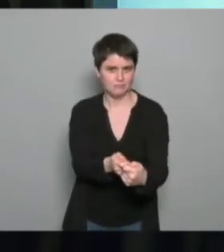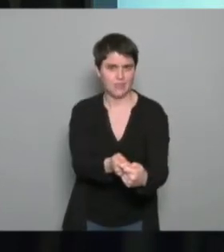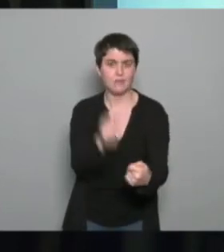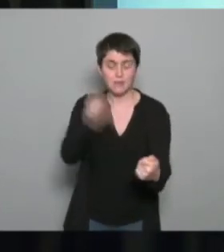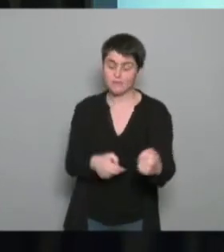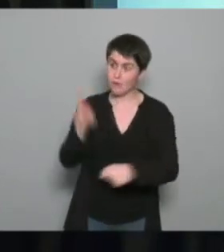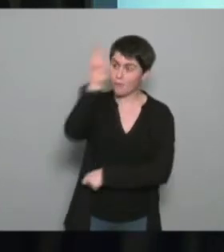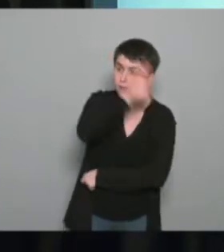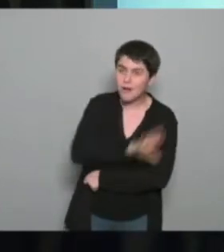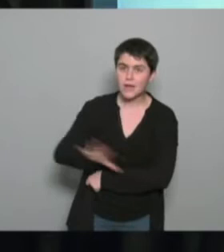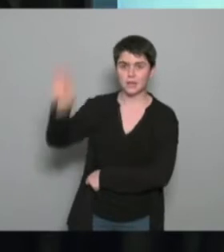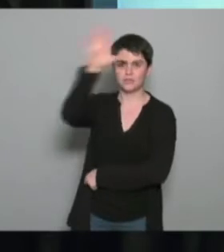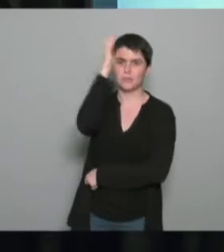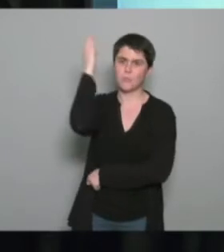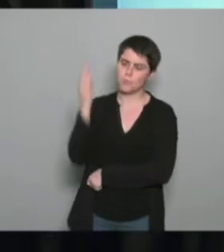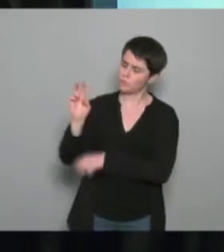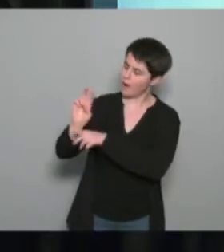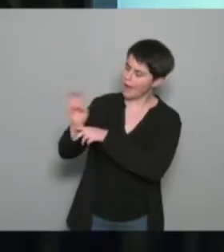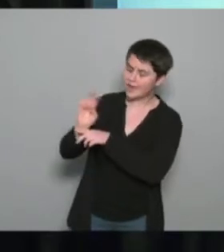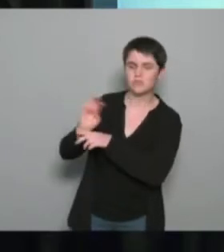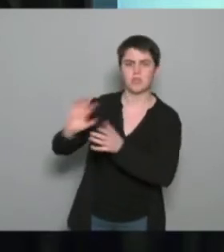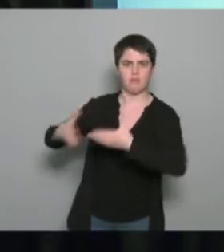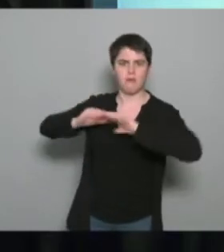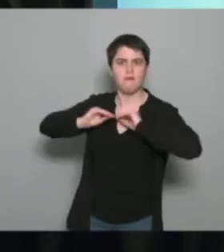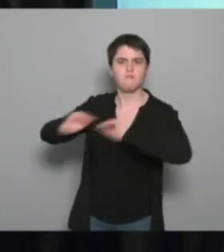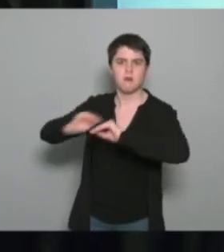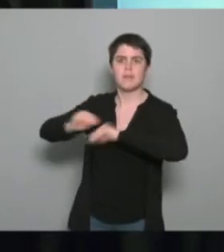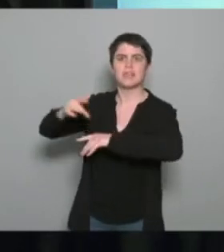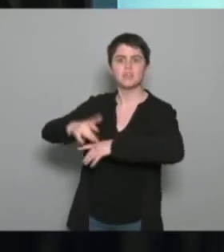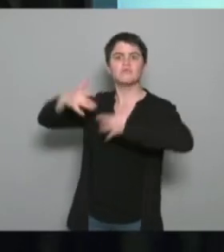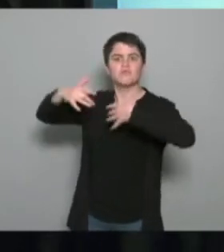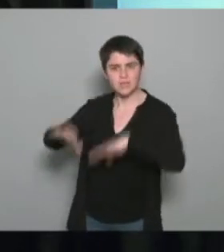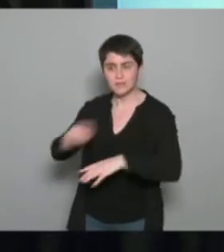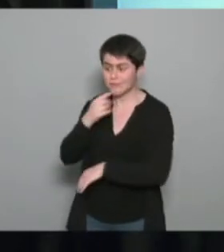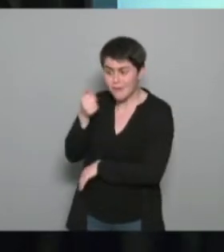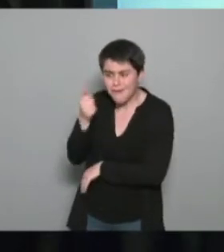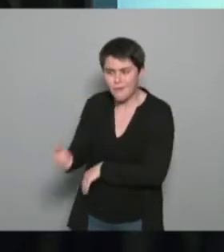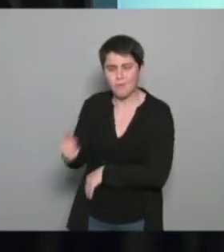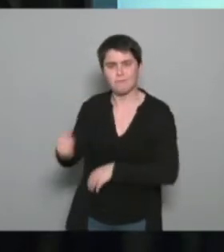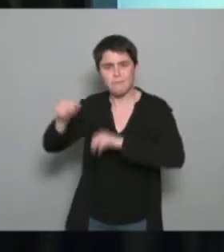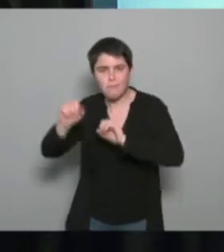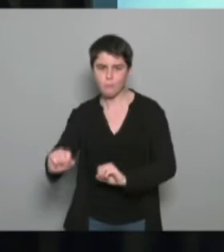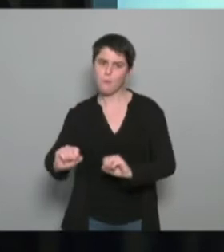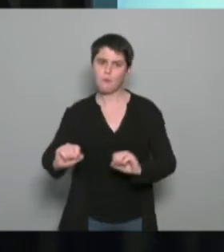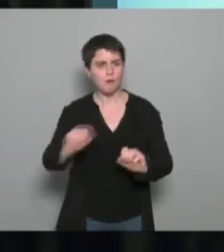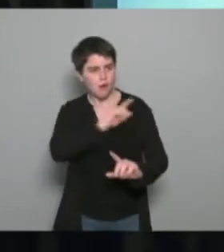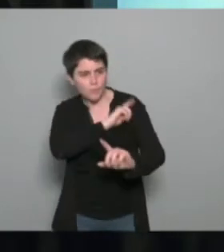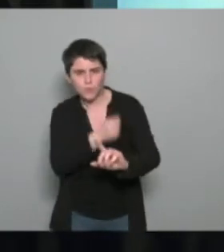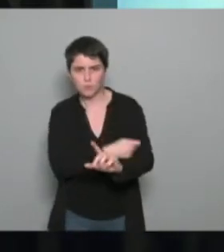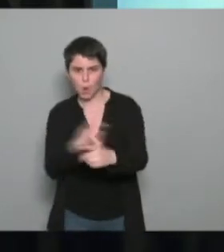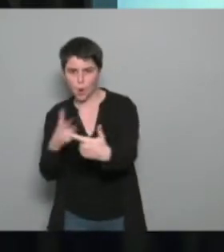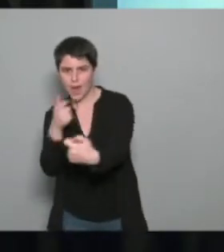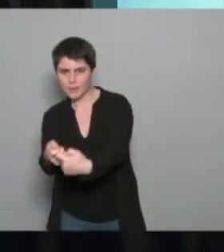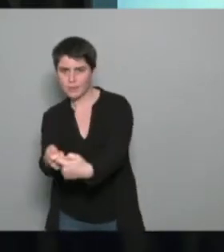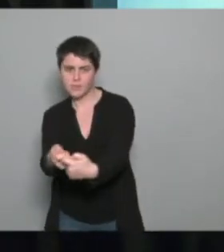des éducateurs formés qui peuvent encadrer une patrique sportive adaptée pour notre population jeune